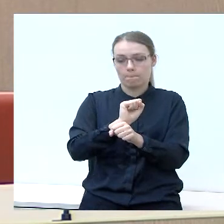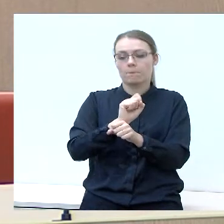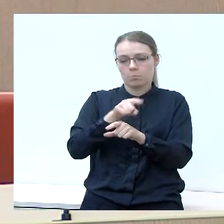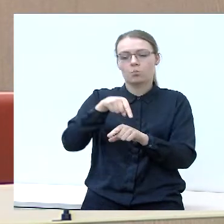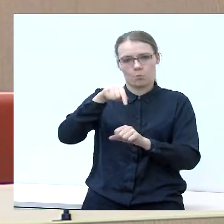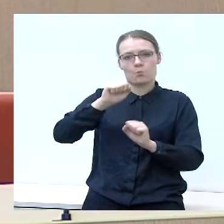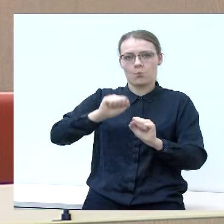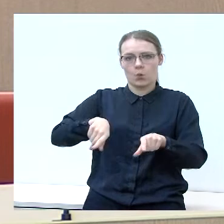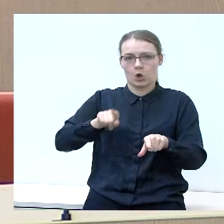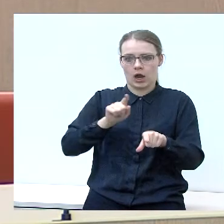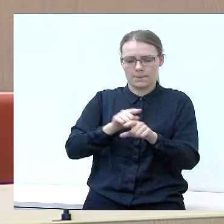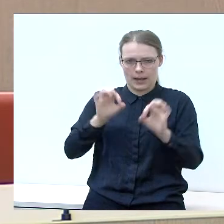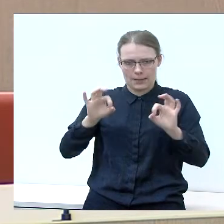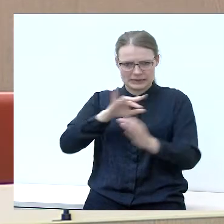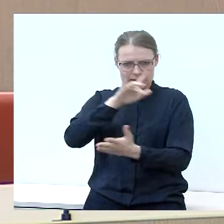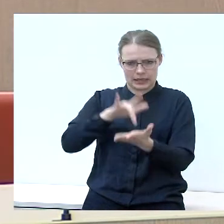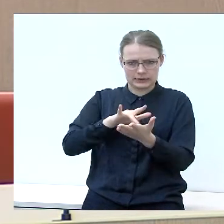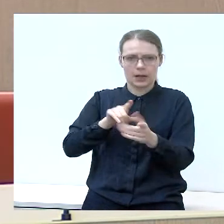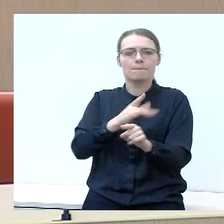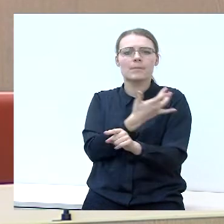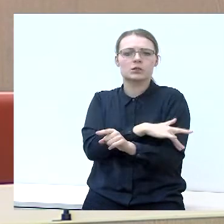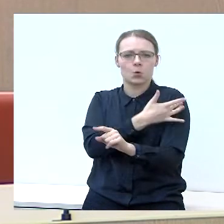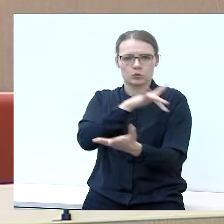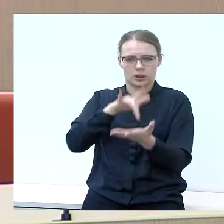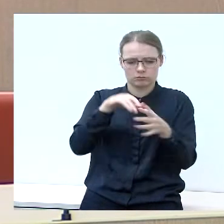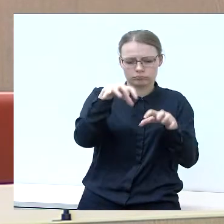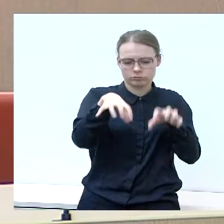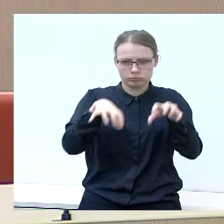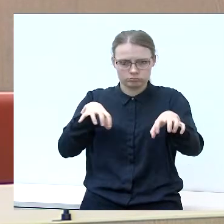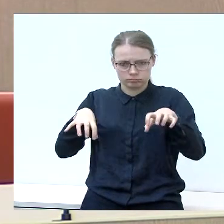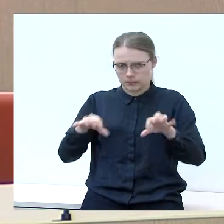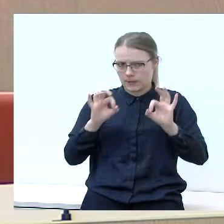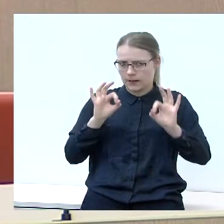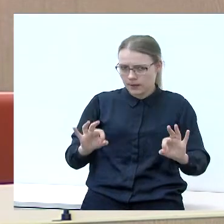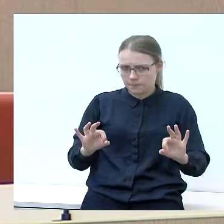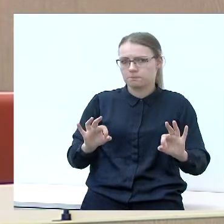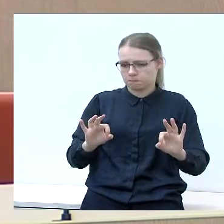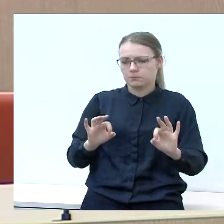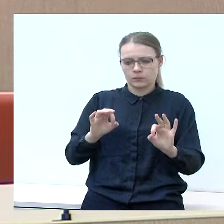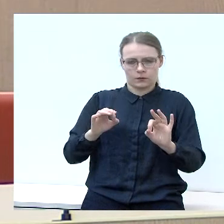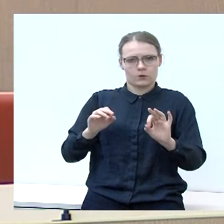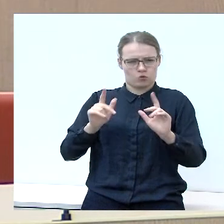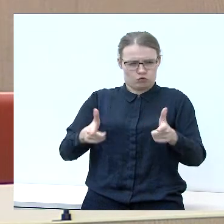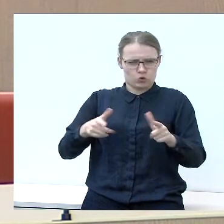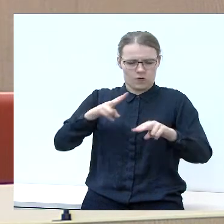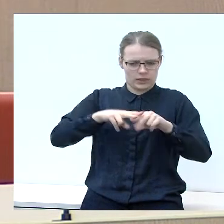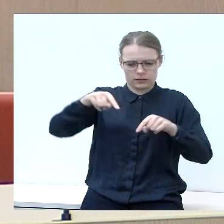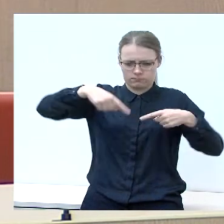būti ir galėtų būti didelis centras, būtent paslaugų centras, rekreaciniai zonoje. Labai palankui ir iš tikrųjų,